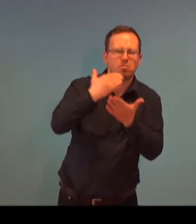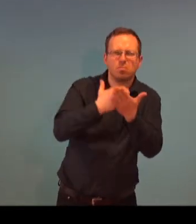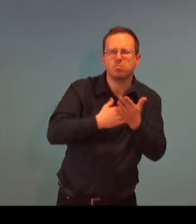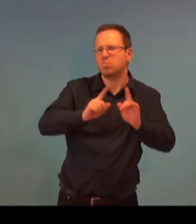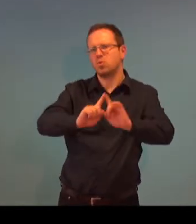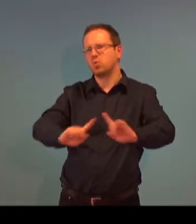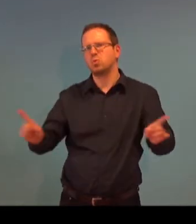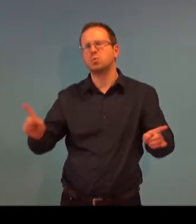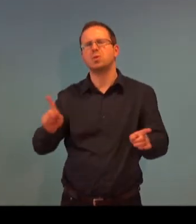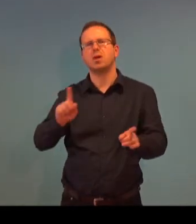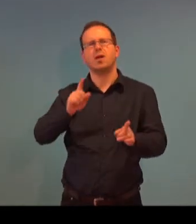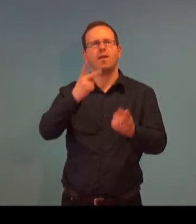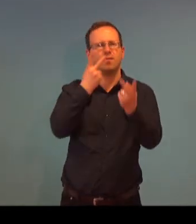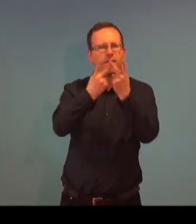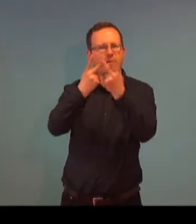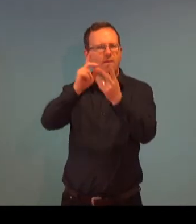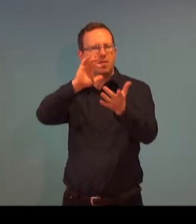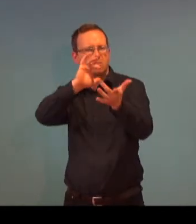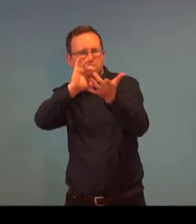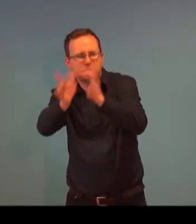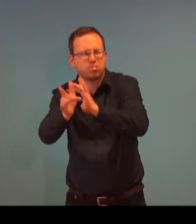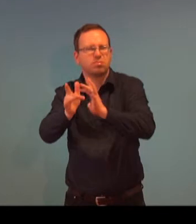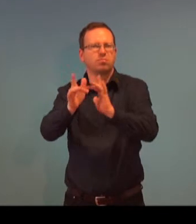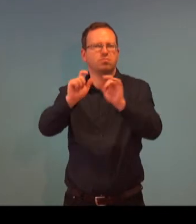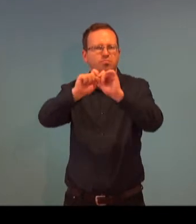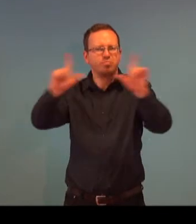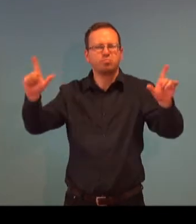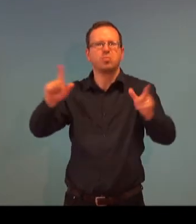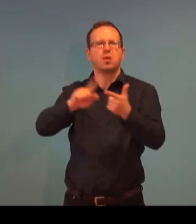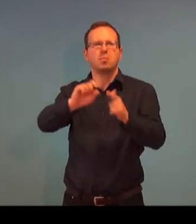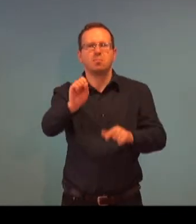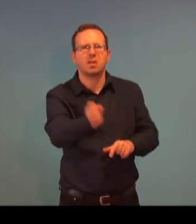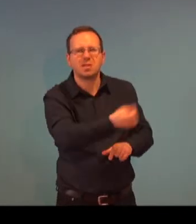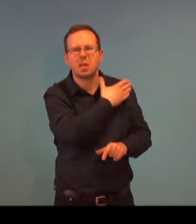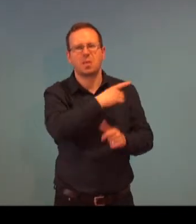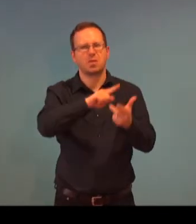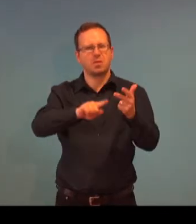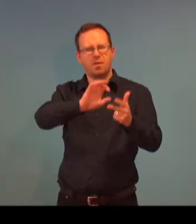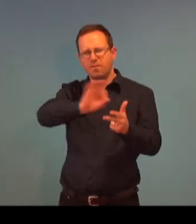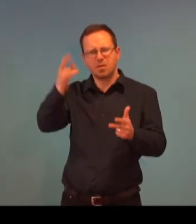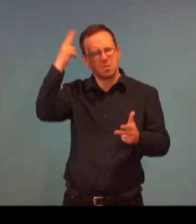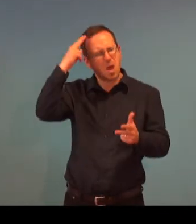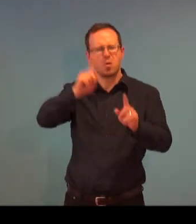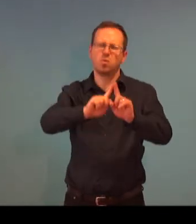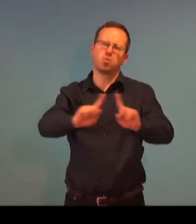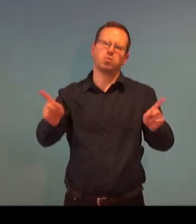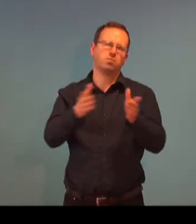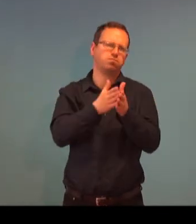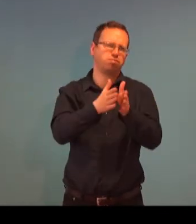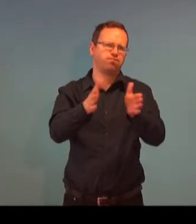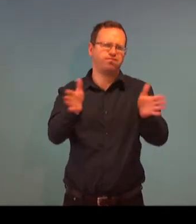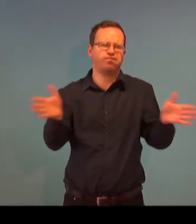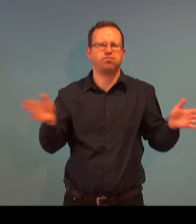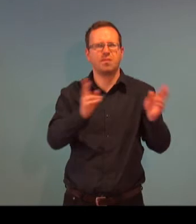hardware a software, stavit webové portály, dělat responsivní, webové prezentace a